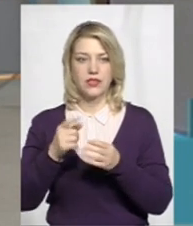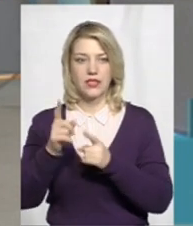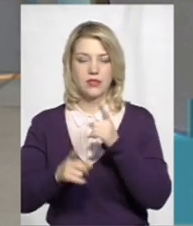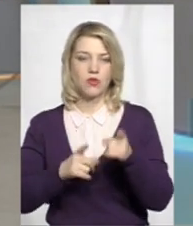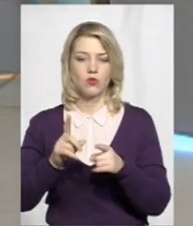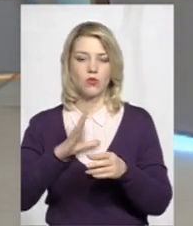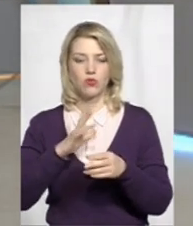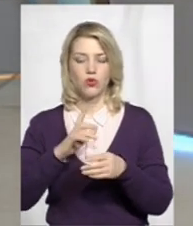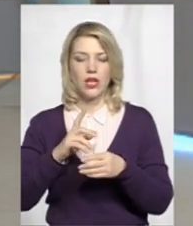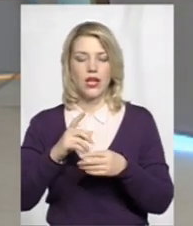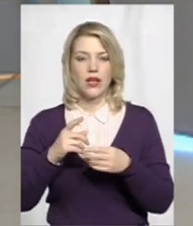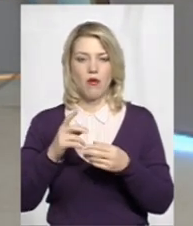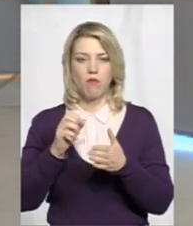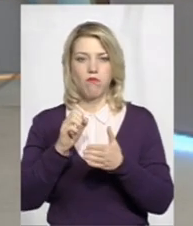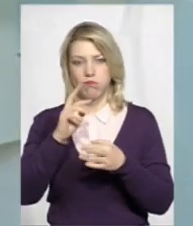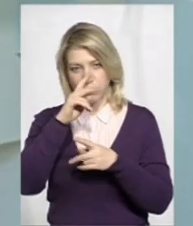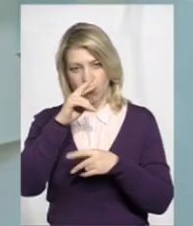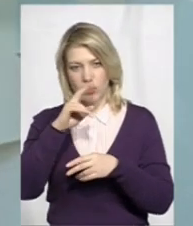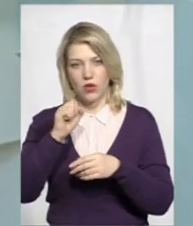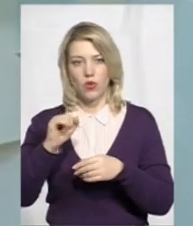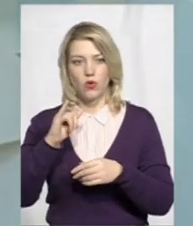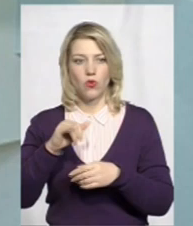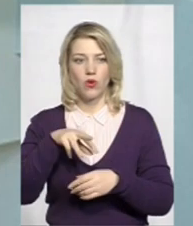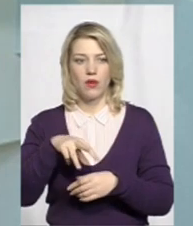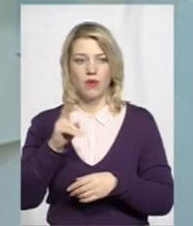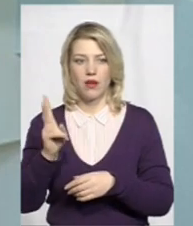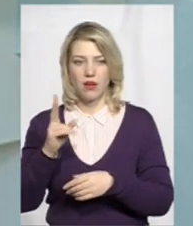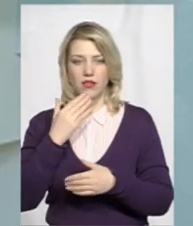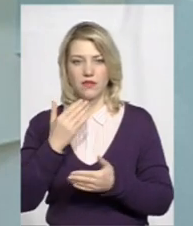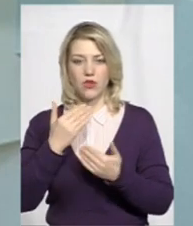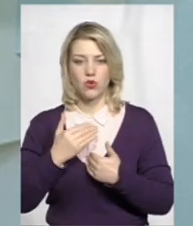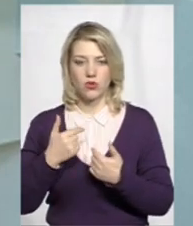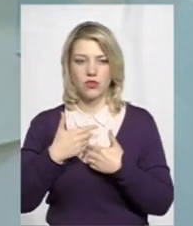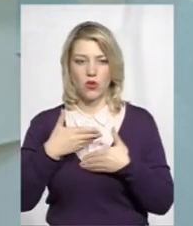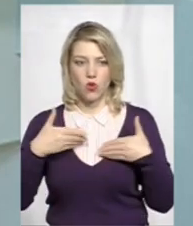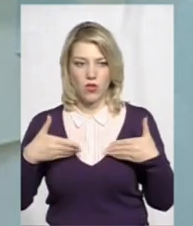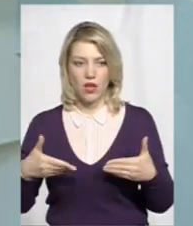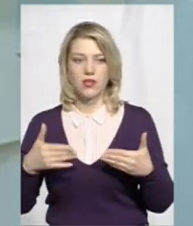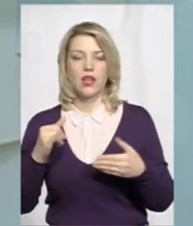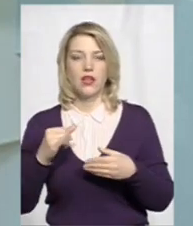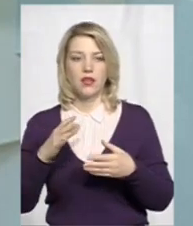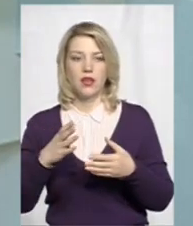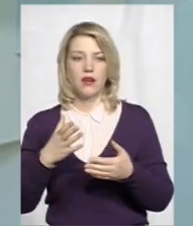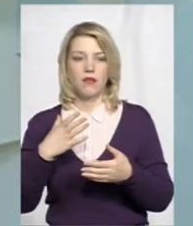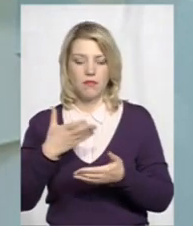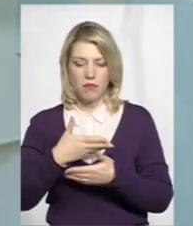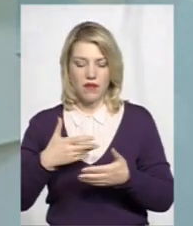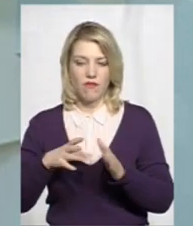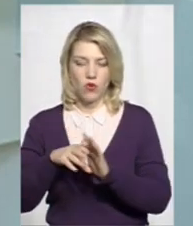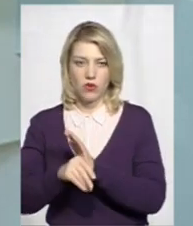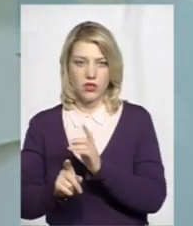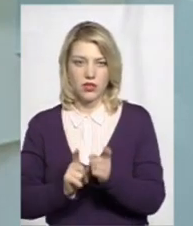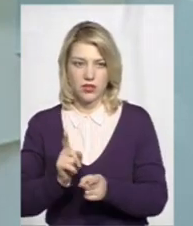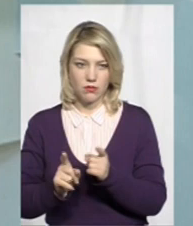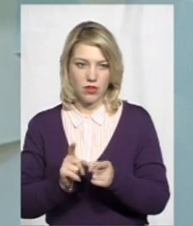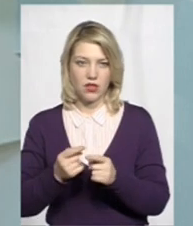деякі помилки в технічній документації, поданій УМК. Вони звернулись до нас, і ми вносили зміни. І на той